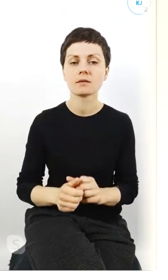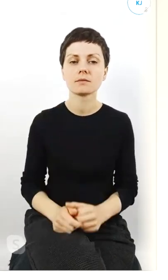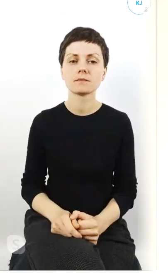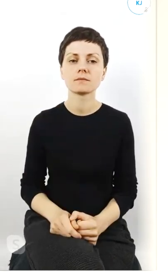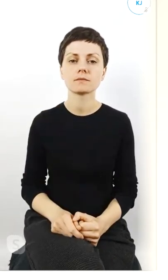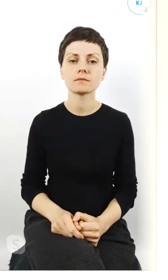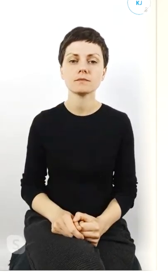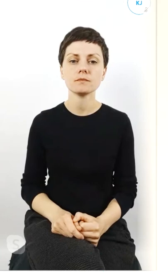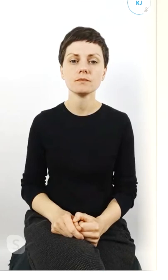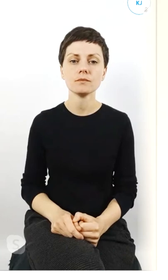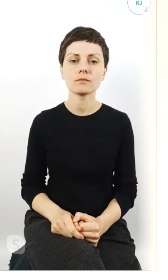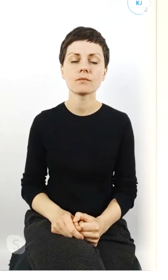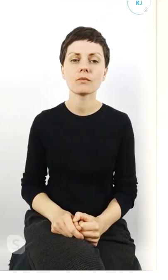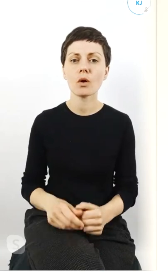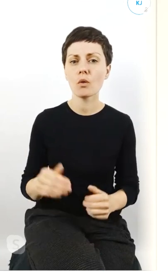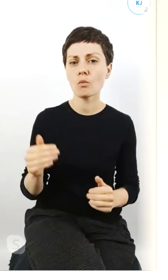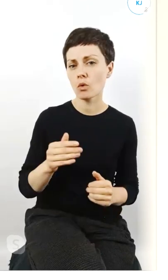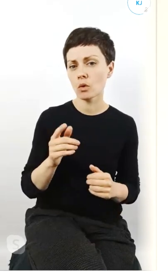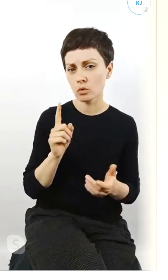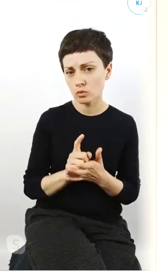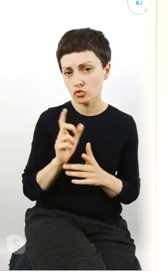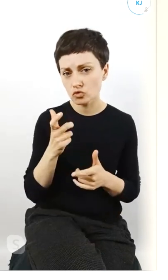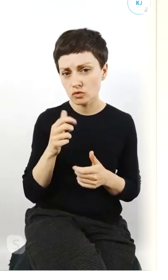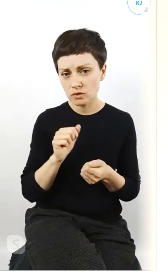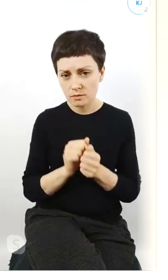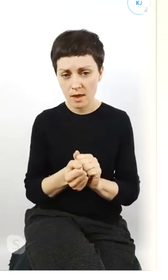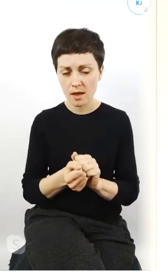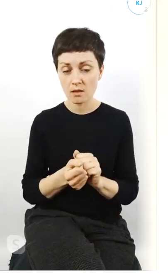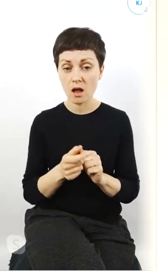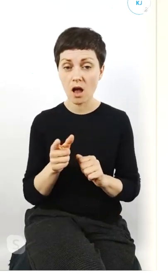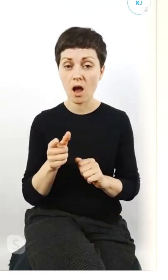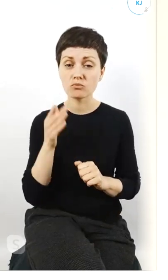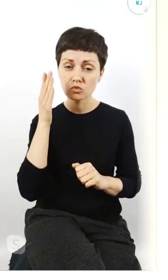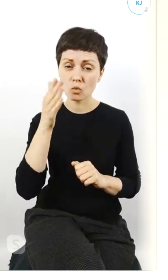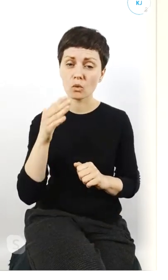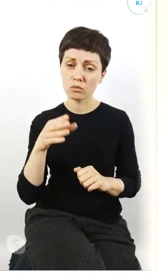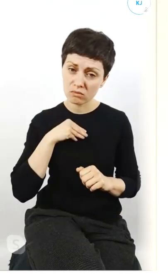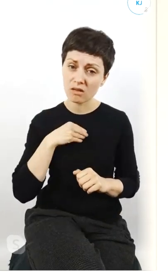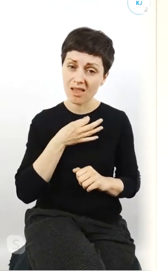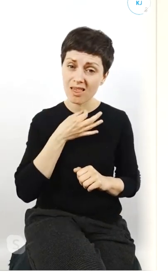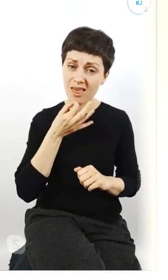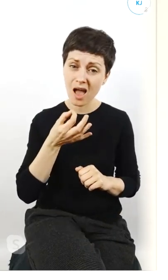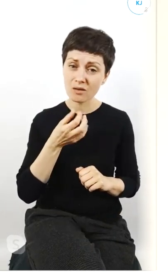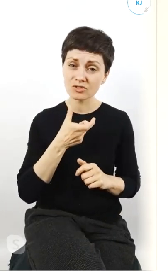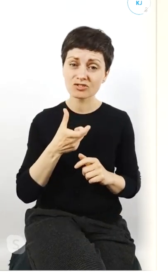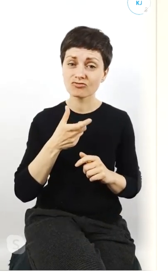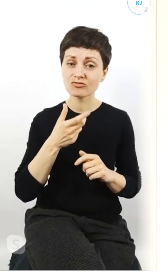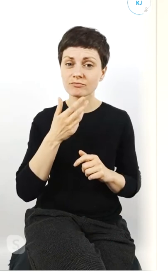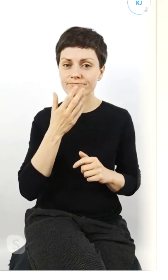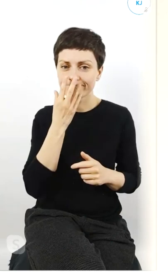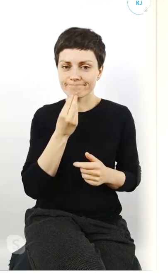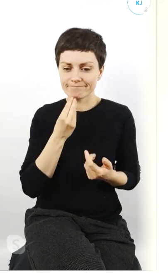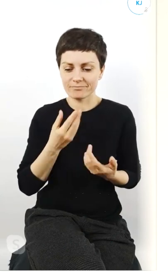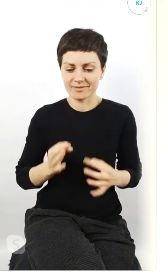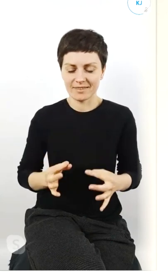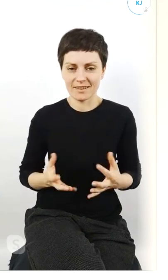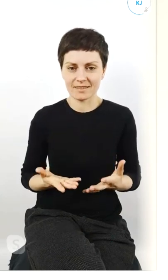czy coś da się zmienić czy ta przyszłość może być lepsza niż wygląda teraz